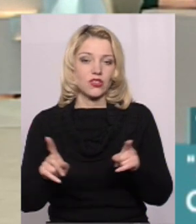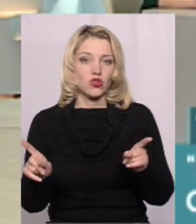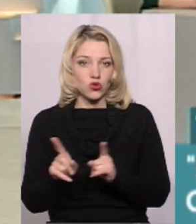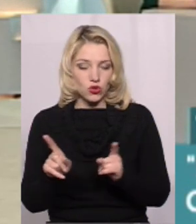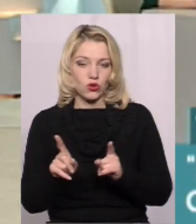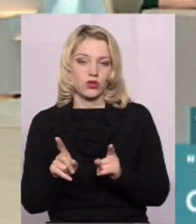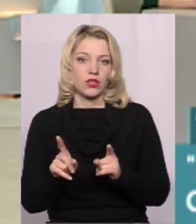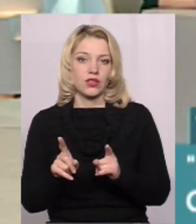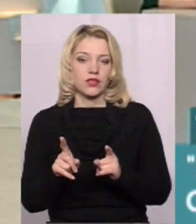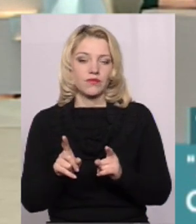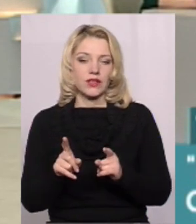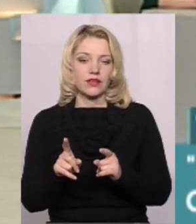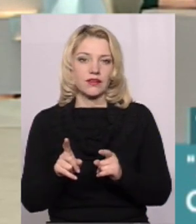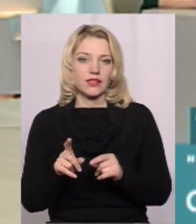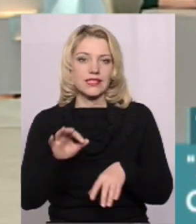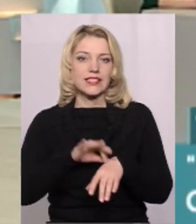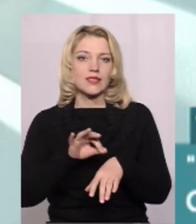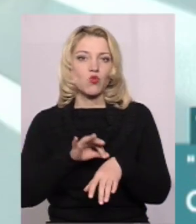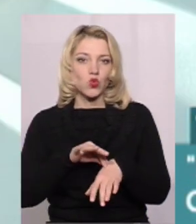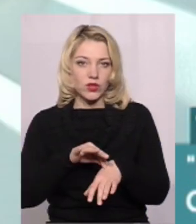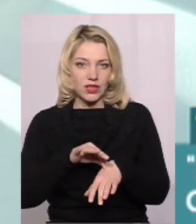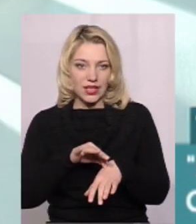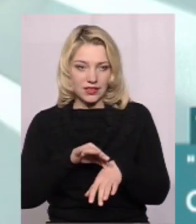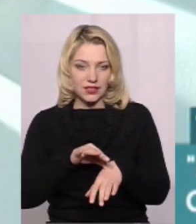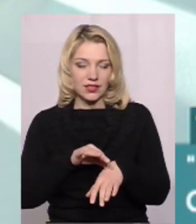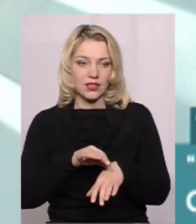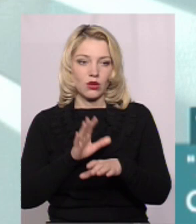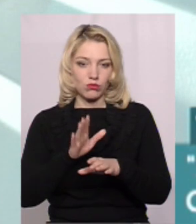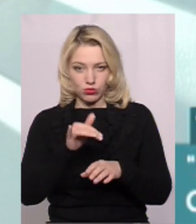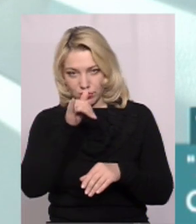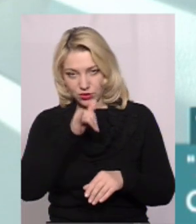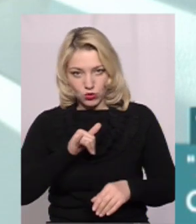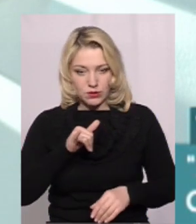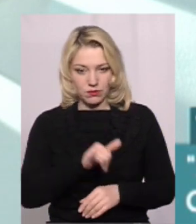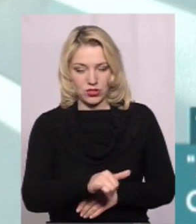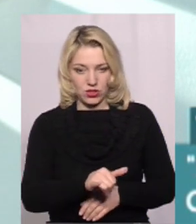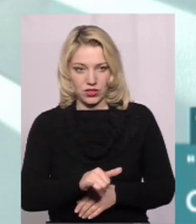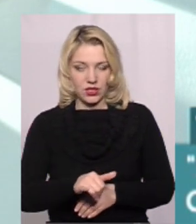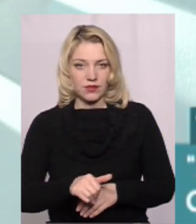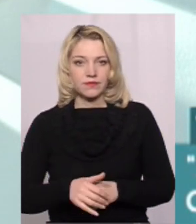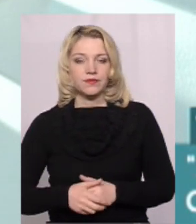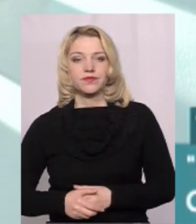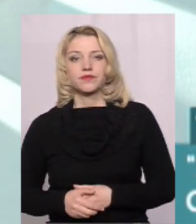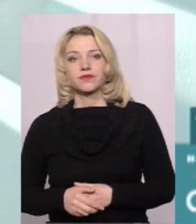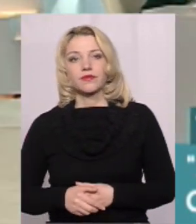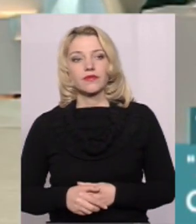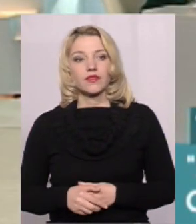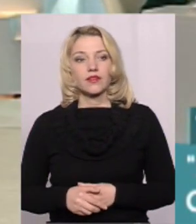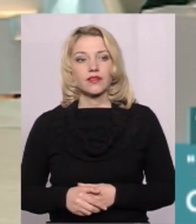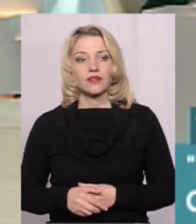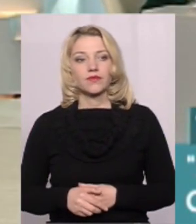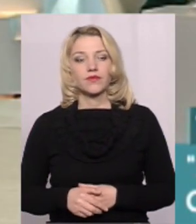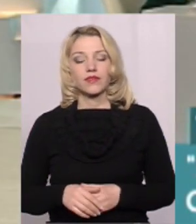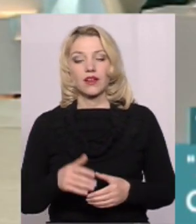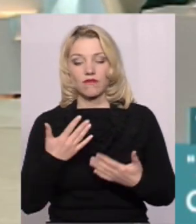збудник вже буде унебезпечений від тварини, унебезпечений від збудника А скажіть, а вже встановленому в